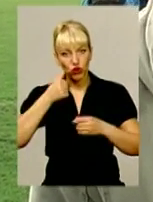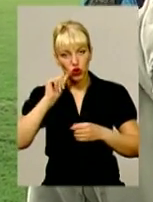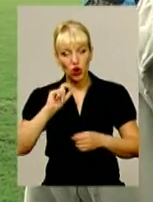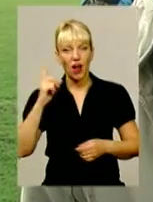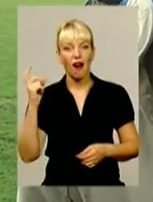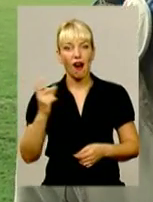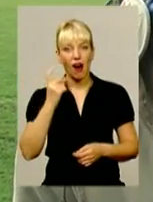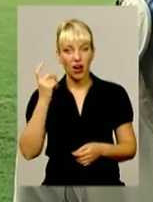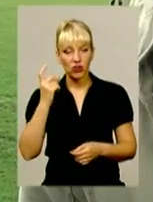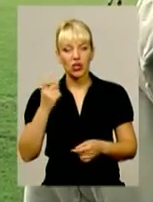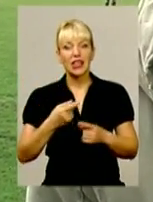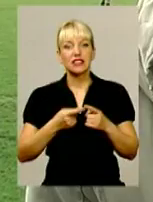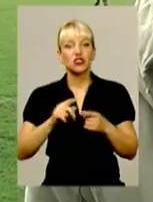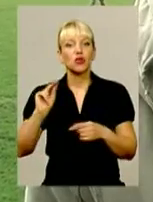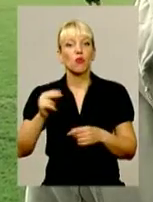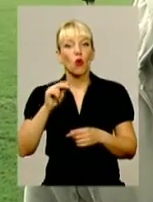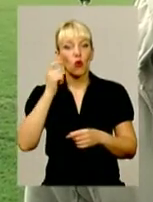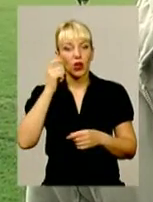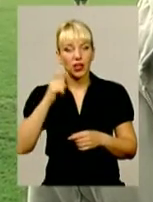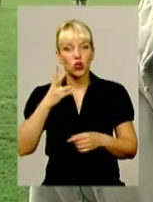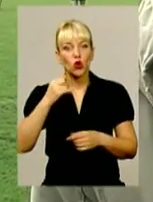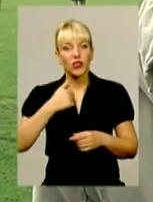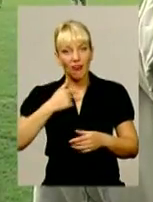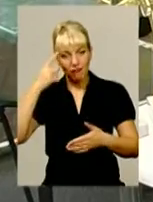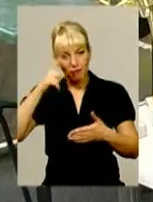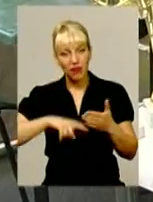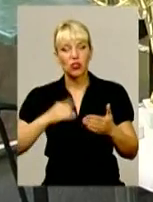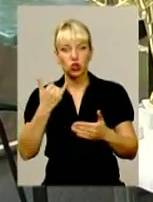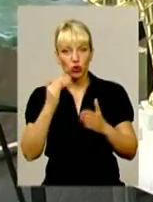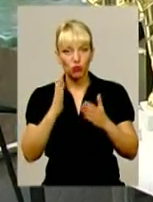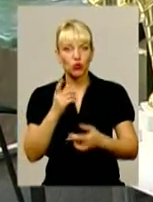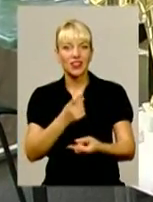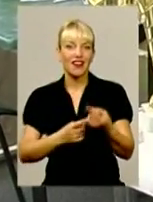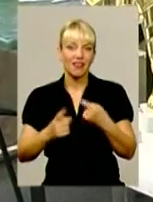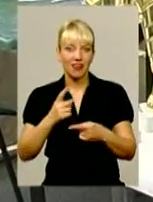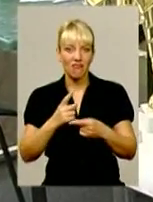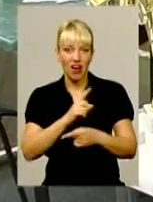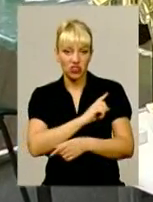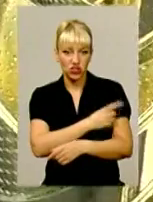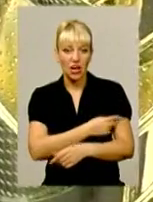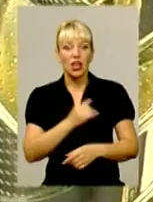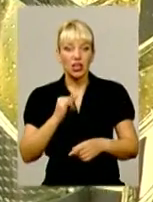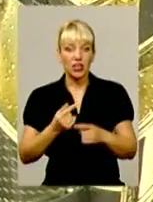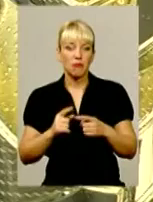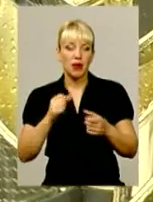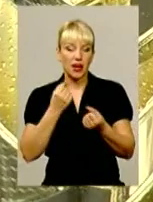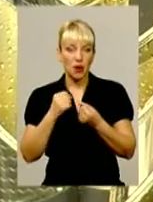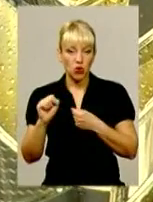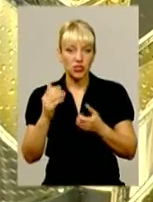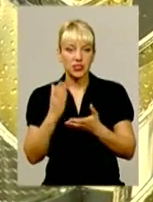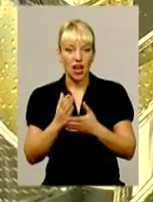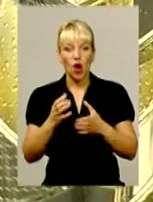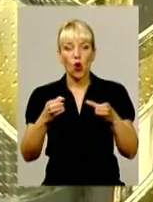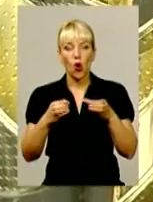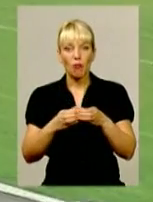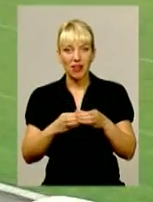чемпіоном України, але я впевнений, сьогодні можливий буде реванш. Переможцями міжнародного турніру стає хмельницька команда «Еволюшн Севенс».